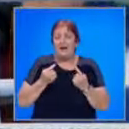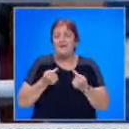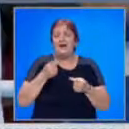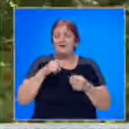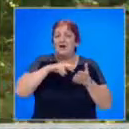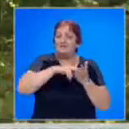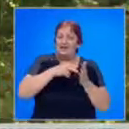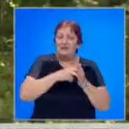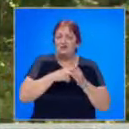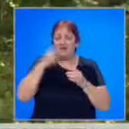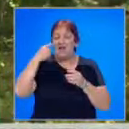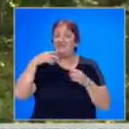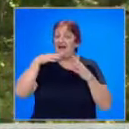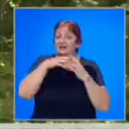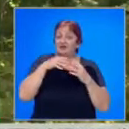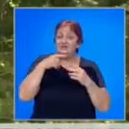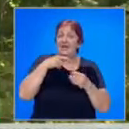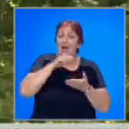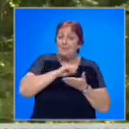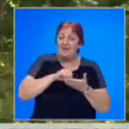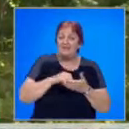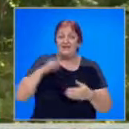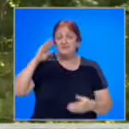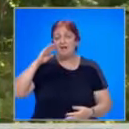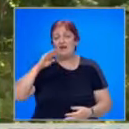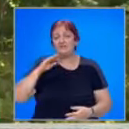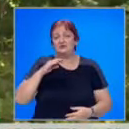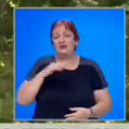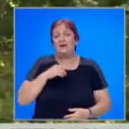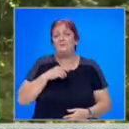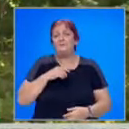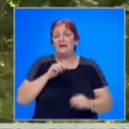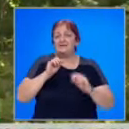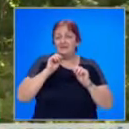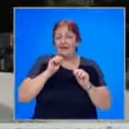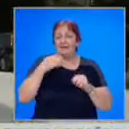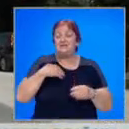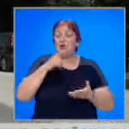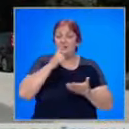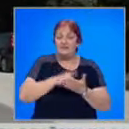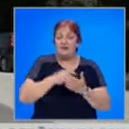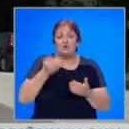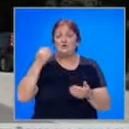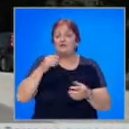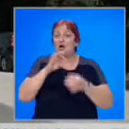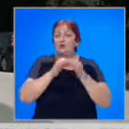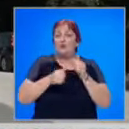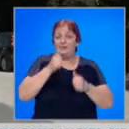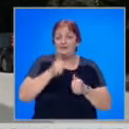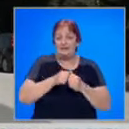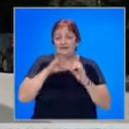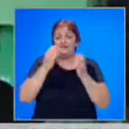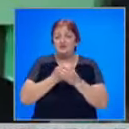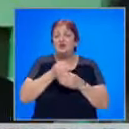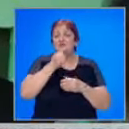технически, и тактически, изпълняващи своите задачи. От началото на Олимпийските игри